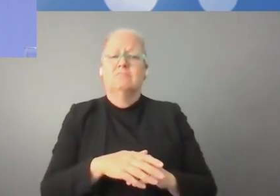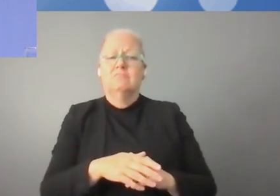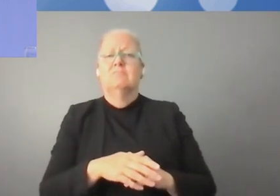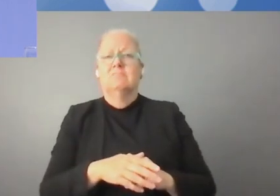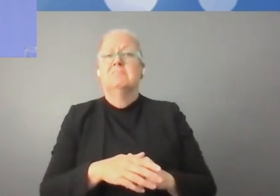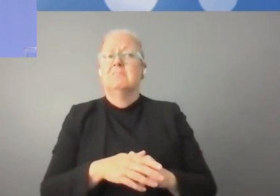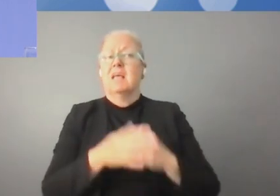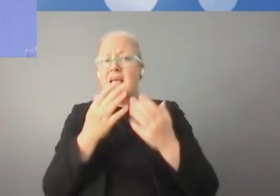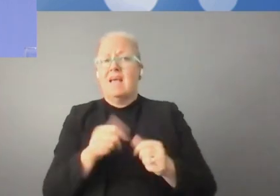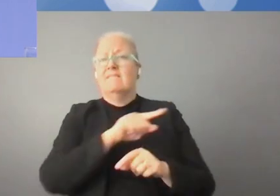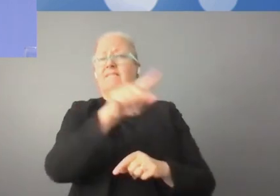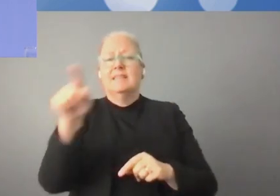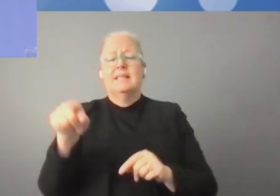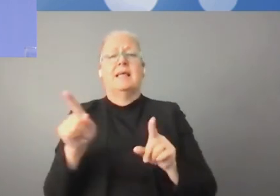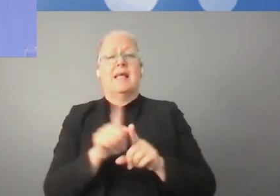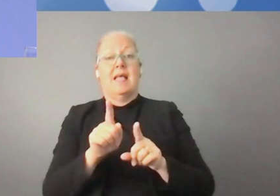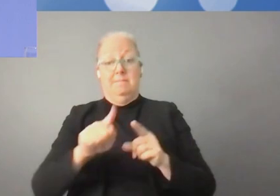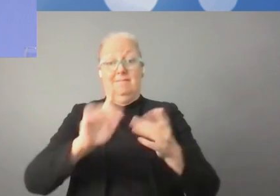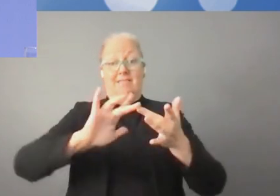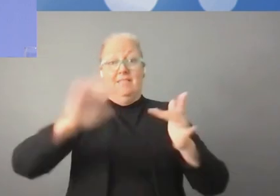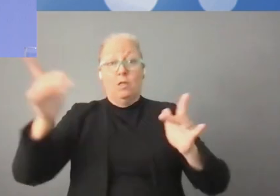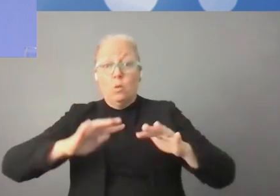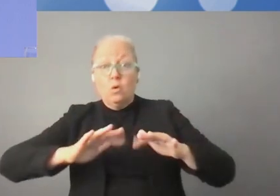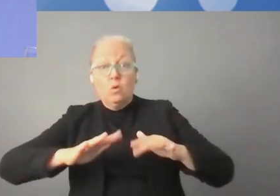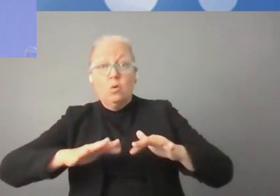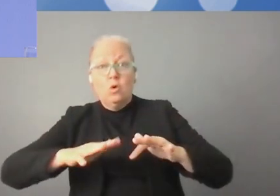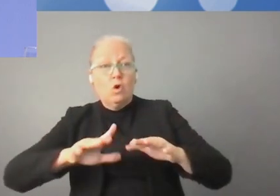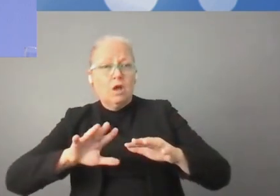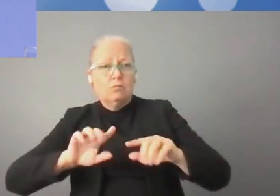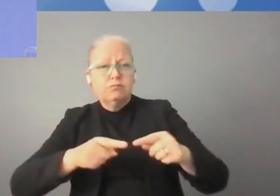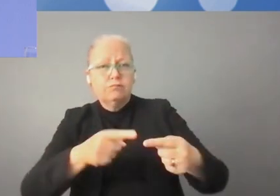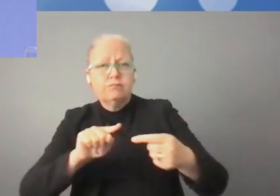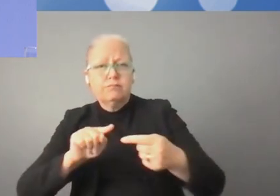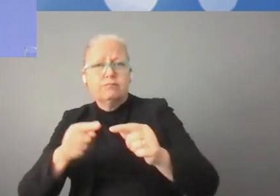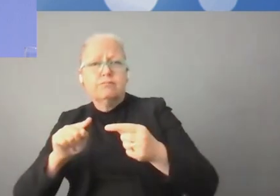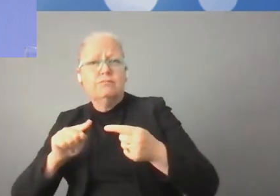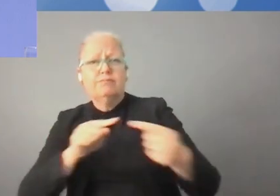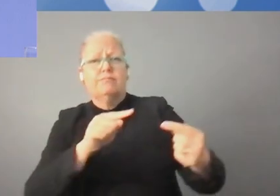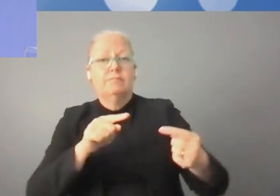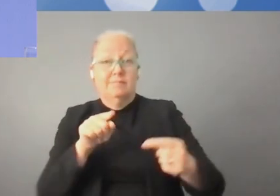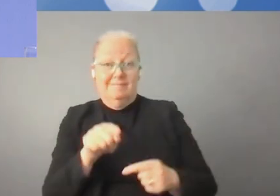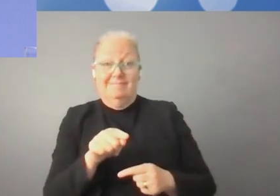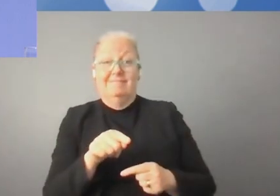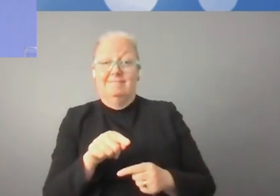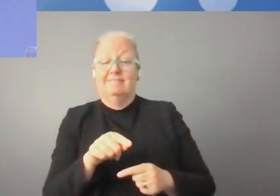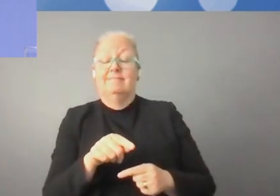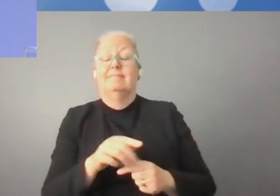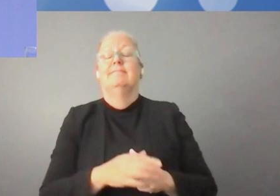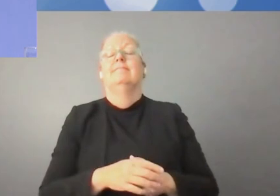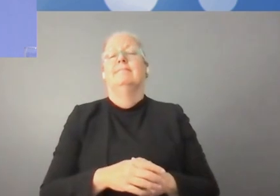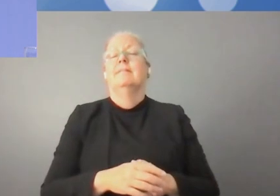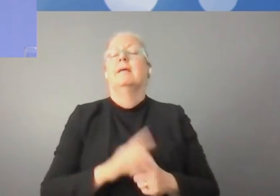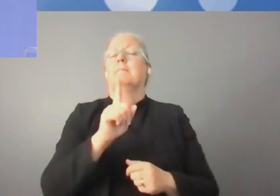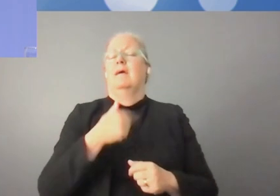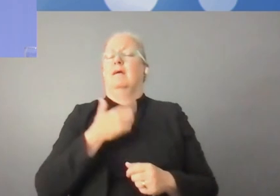c'est que parfois, les modèles économiques de certaines entreprises dégénèrent. Et j'aimerais qu'on entende d'ailleurs que ce n pas Internet